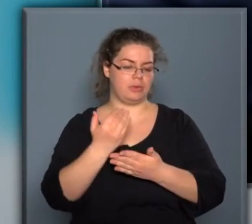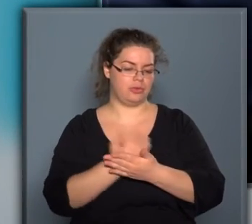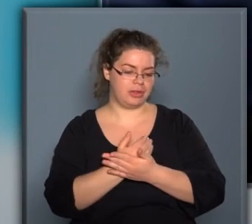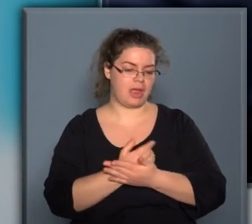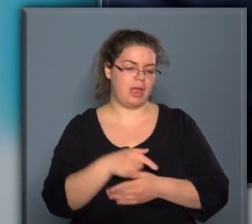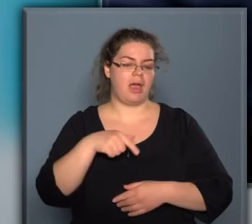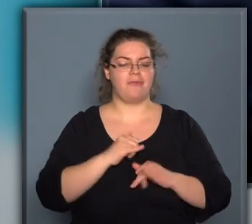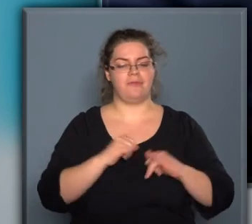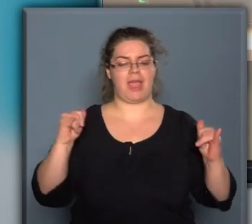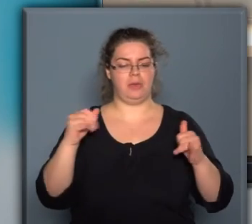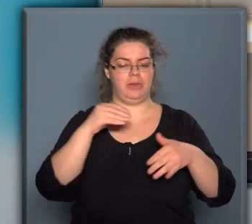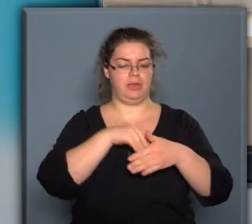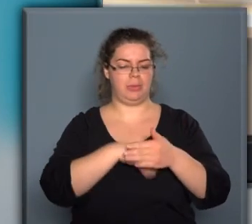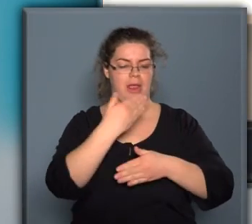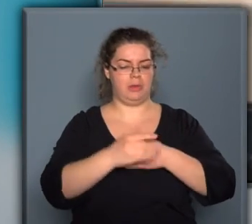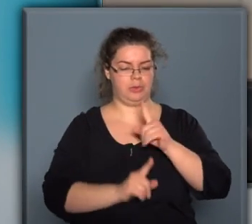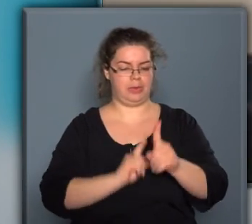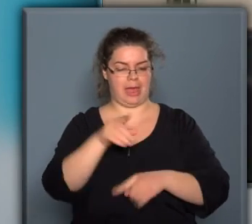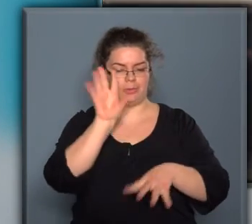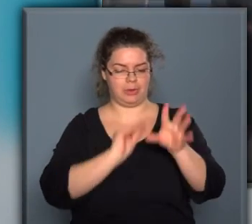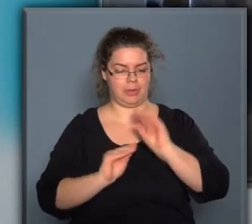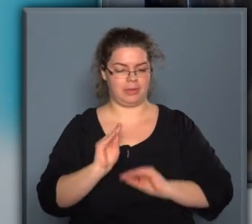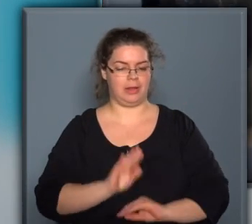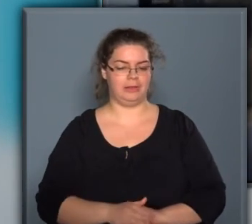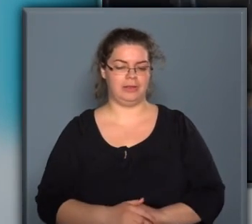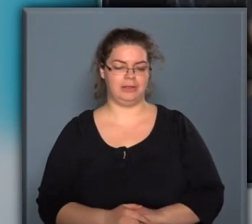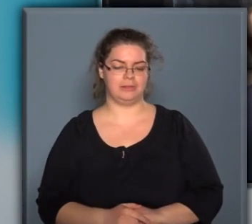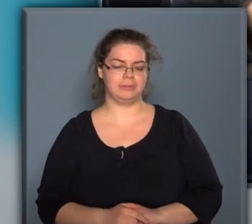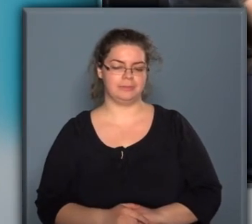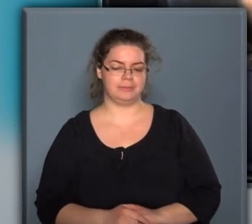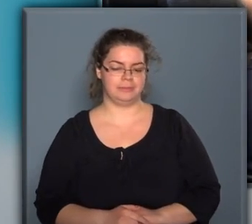hasznosítani a fejlődésben előttük járók tapasztalatait.